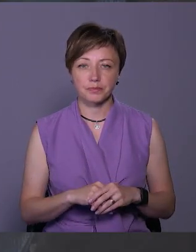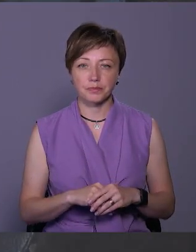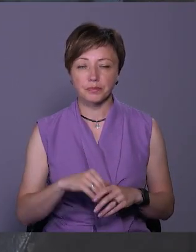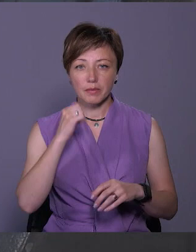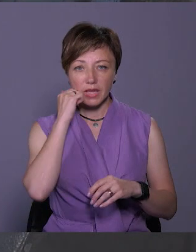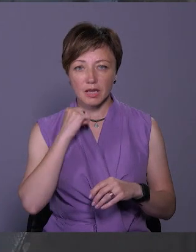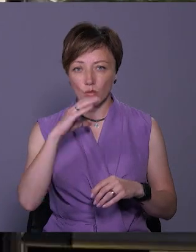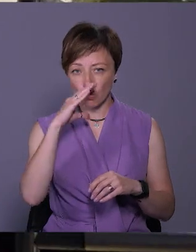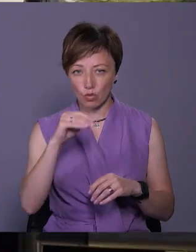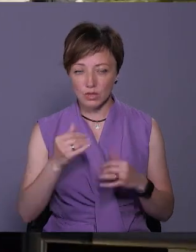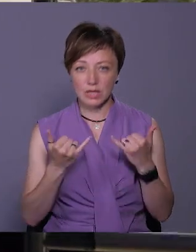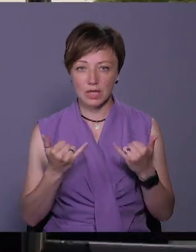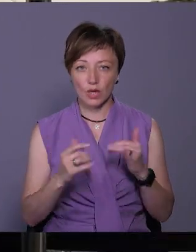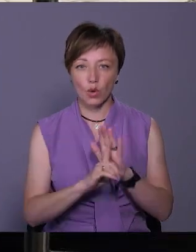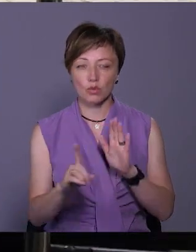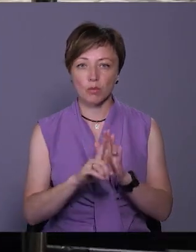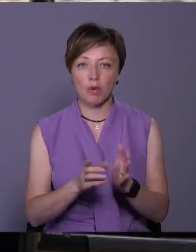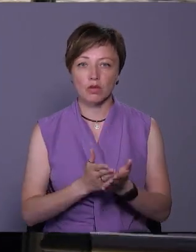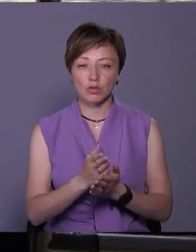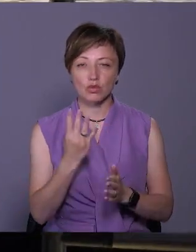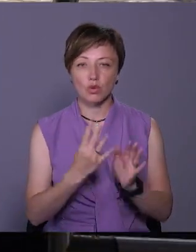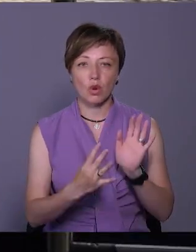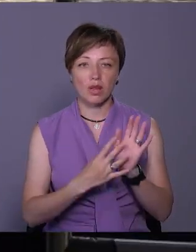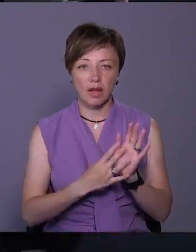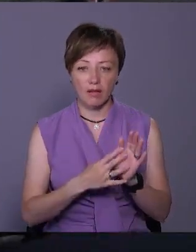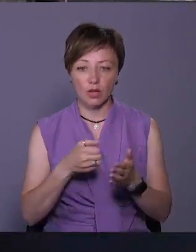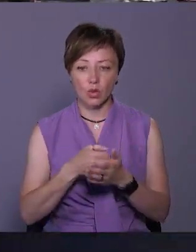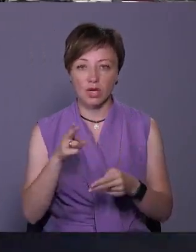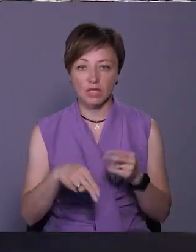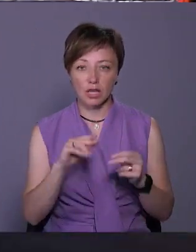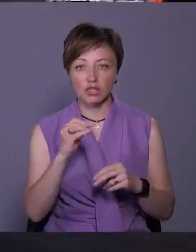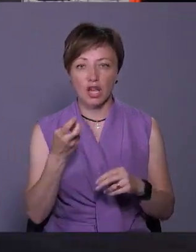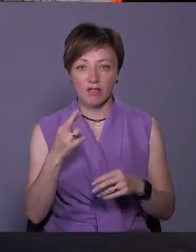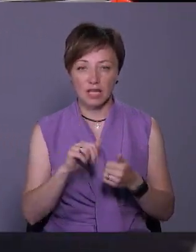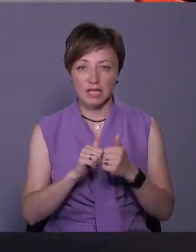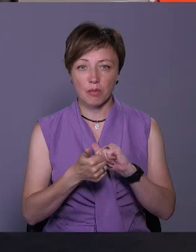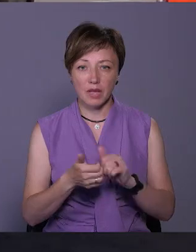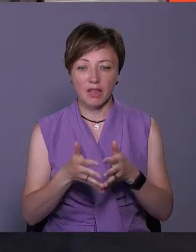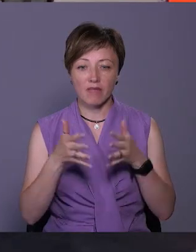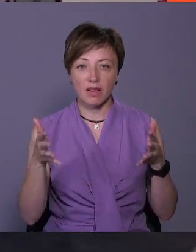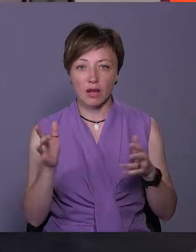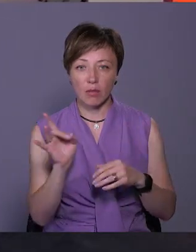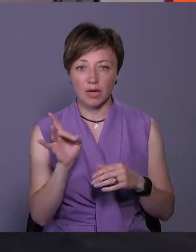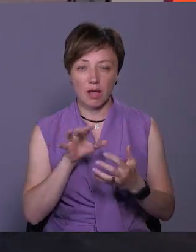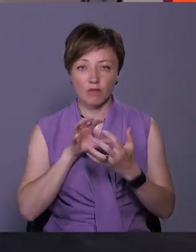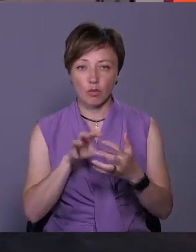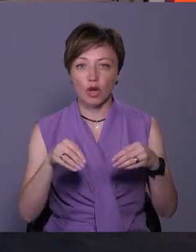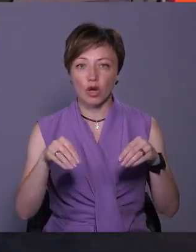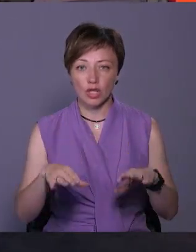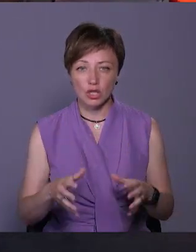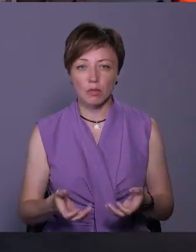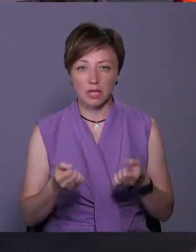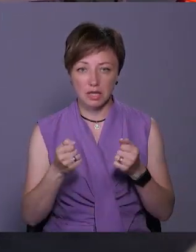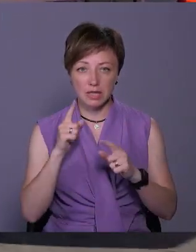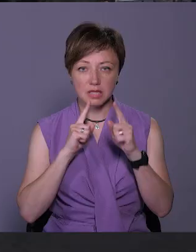Старі буси, які нині курсують на маршруті номер 49, до кінця червня замінять на великогабаритні автобуси. Рішення підтримали